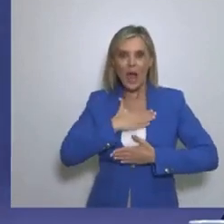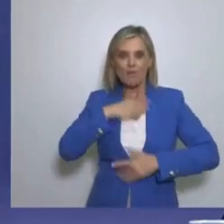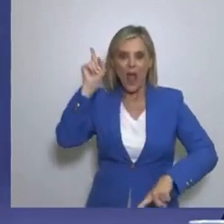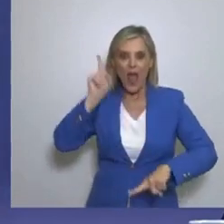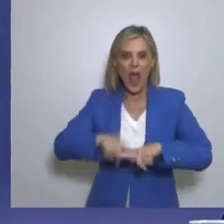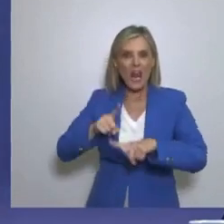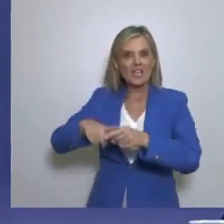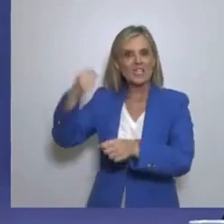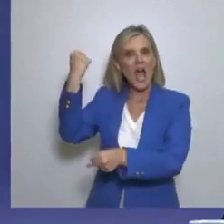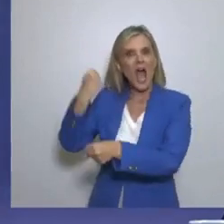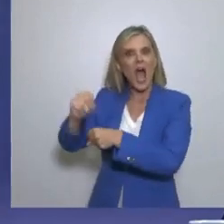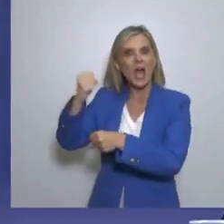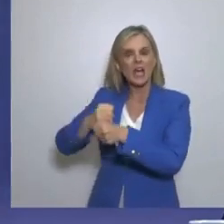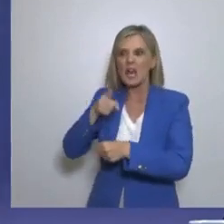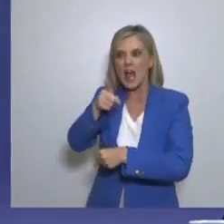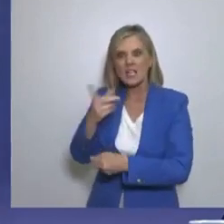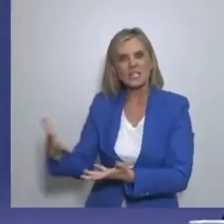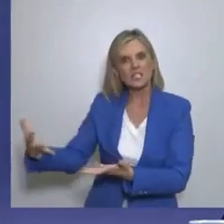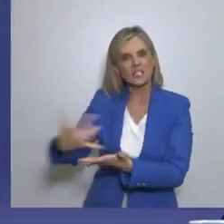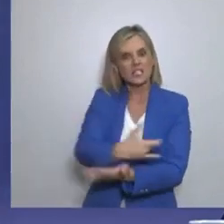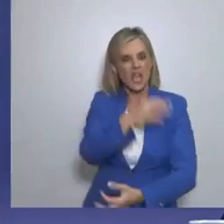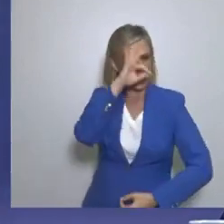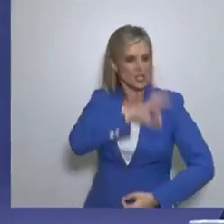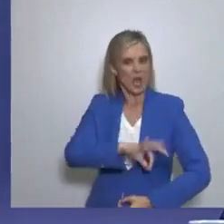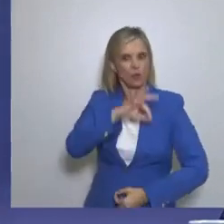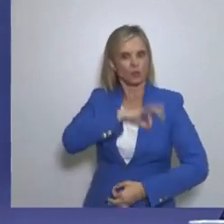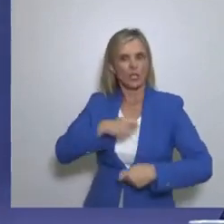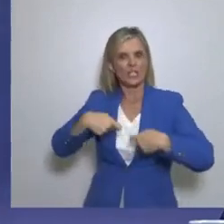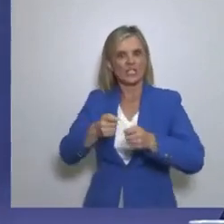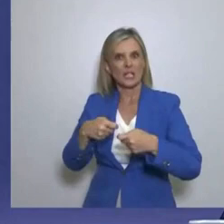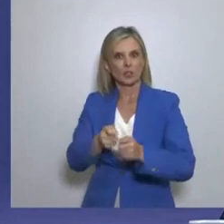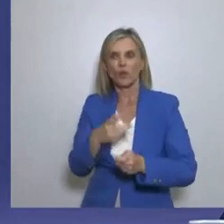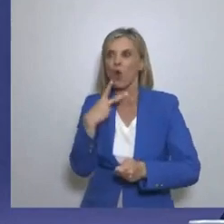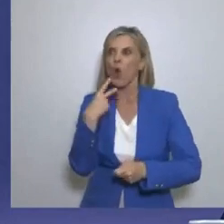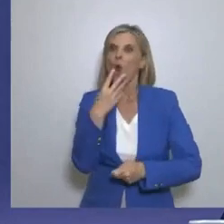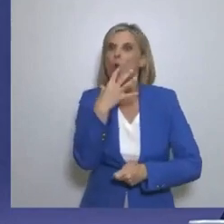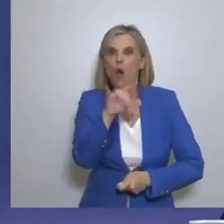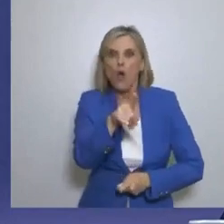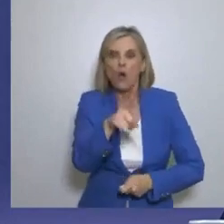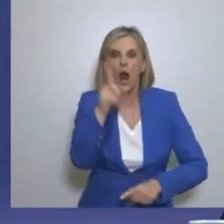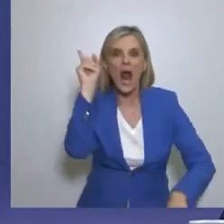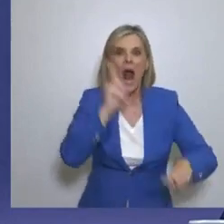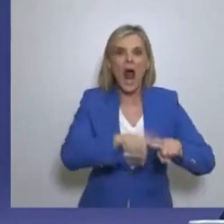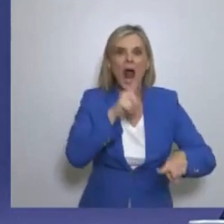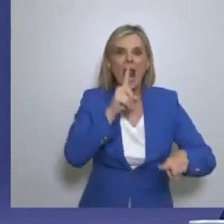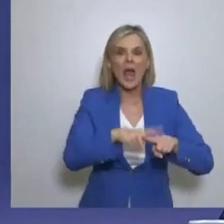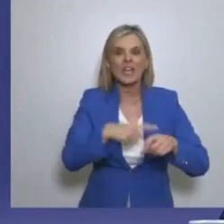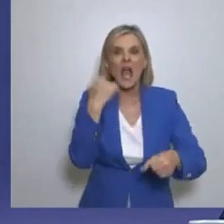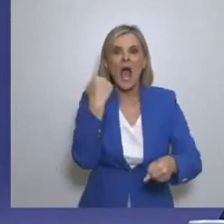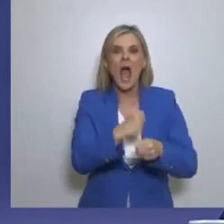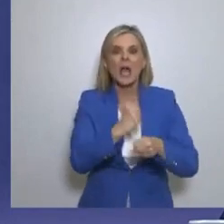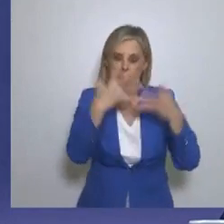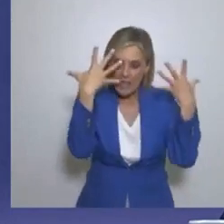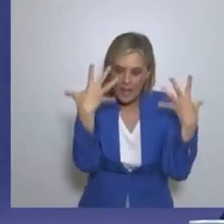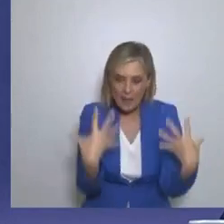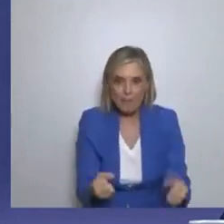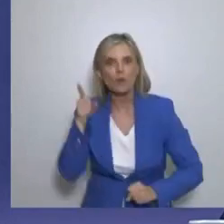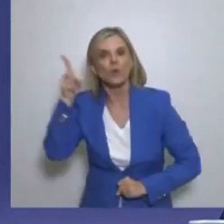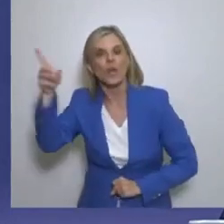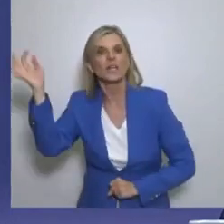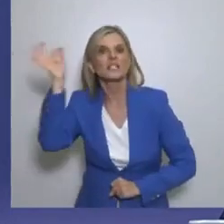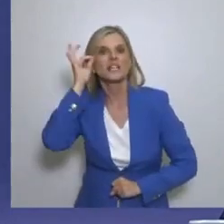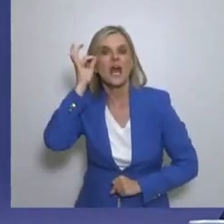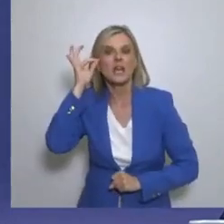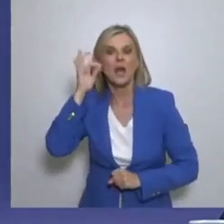αγάλματα. Εισπράτετε χρήματα συνεχώς βλέποντας, εκθέτοντας τα αγάλματα μου, την τεράστια